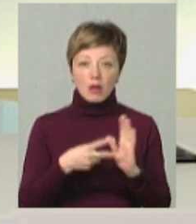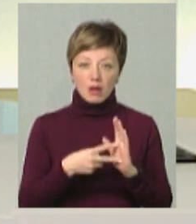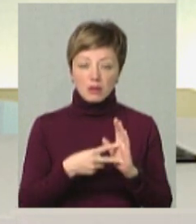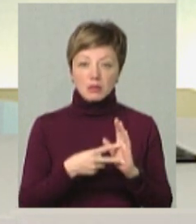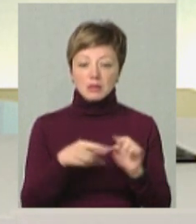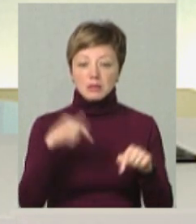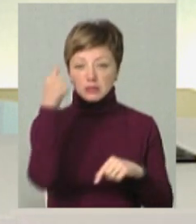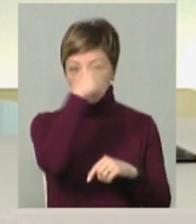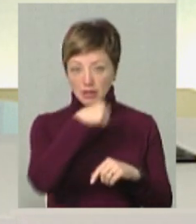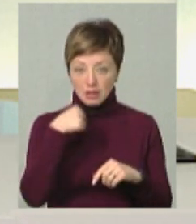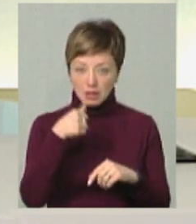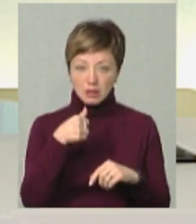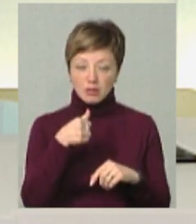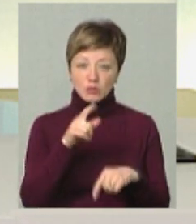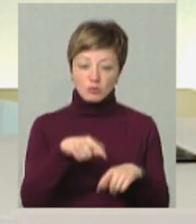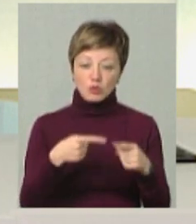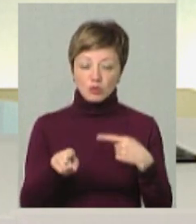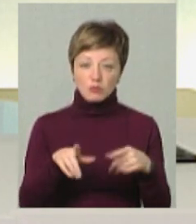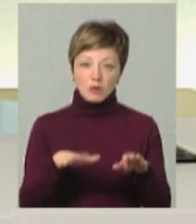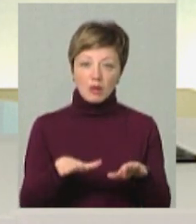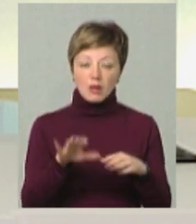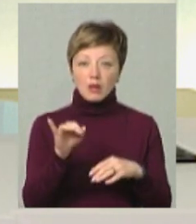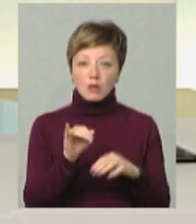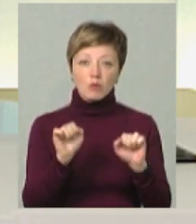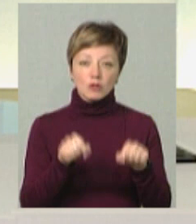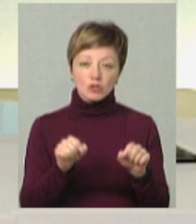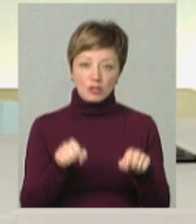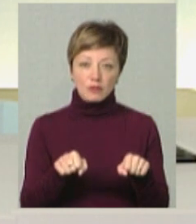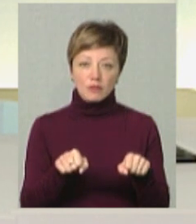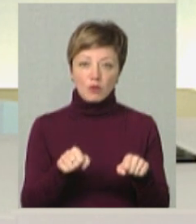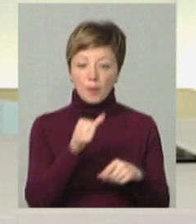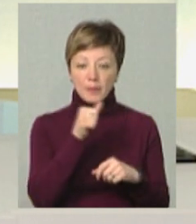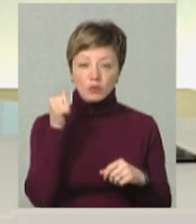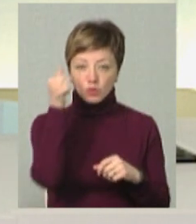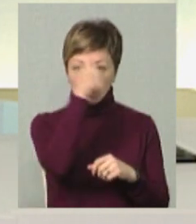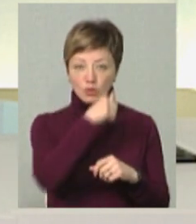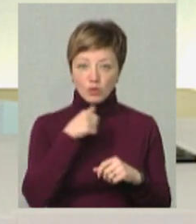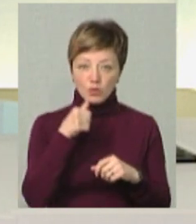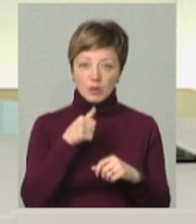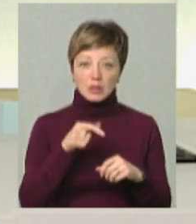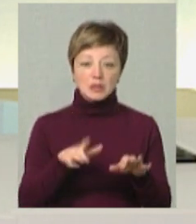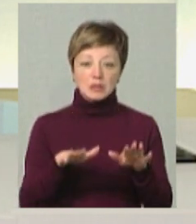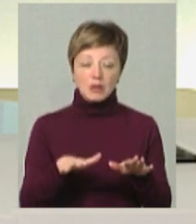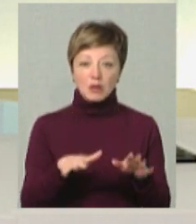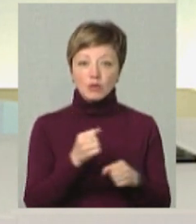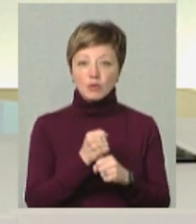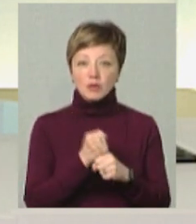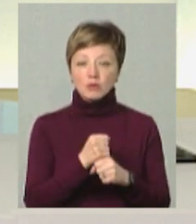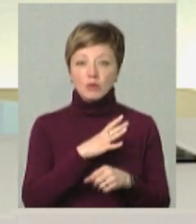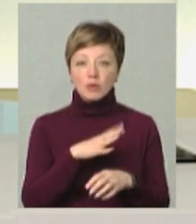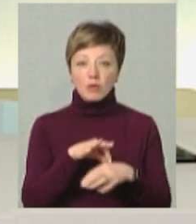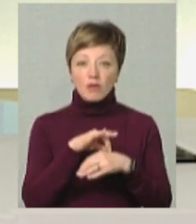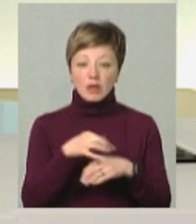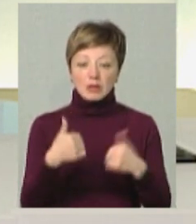плани на цей рік, якби, по тим чи іншим ділянкам. І ми, можливо, якби, минулого року на ті ділянки робіт, на які в нас були